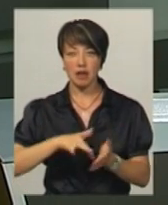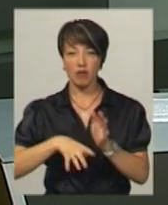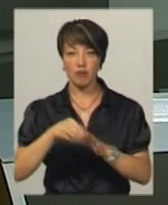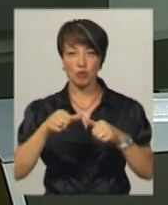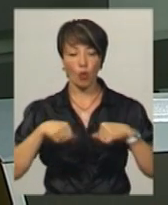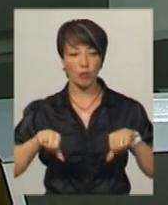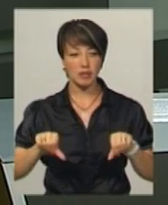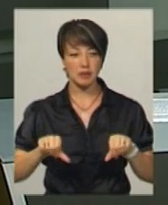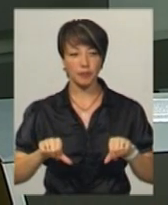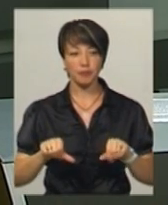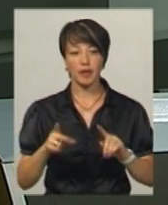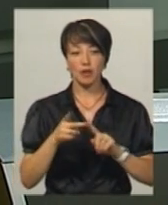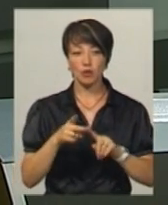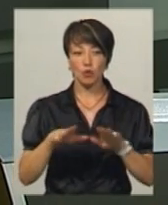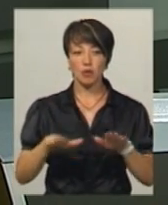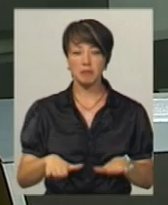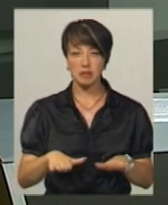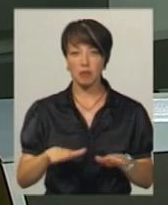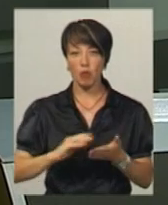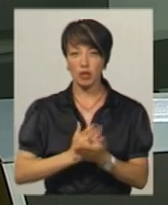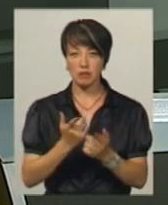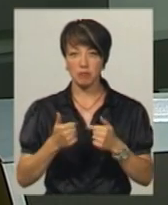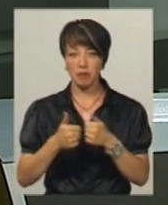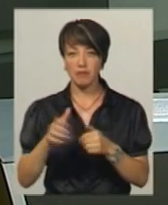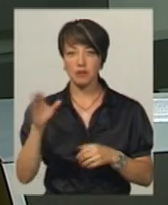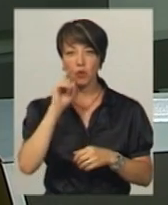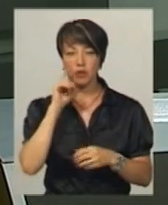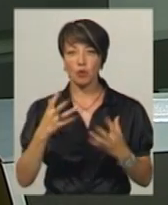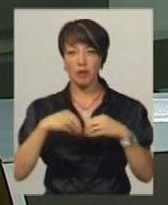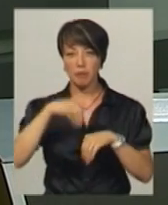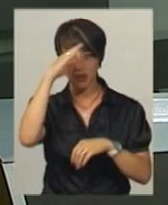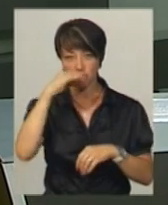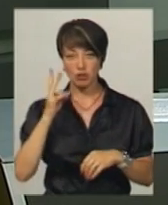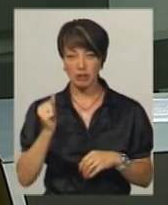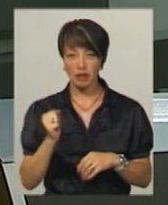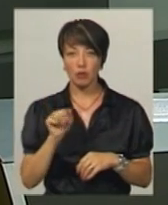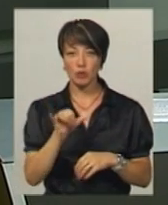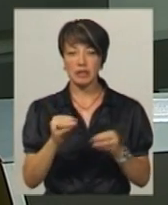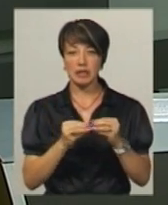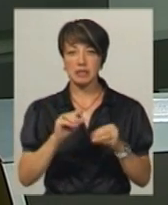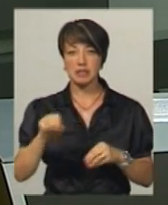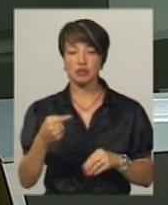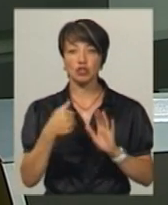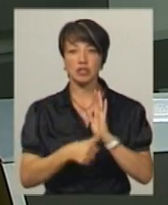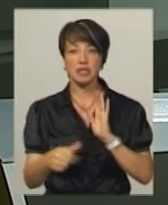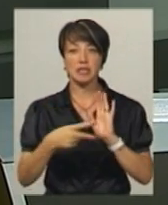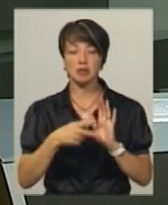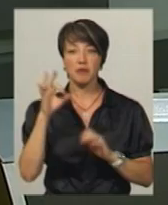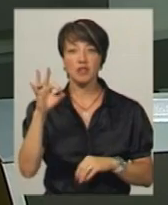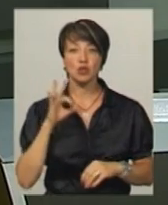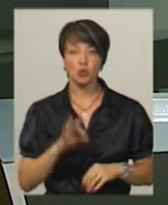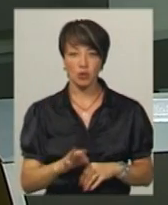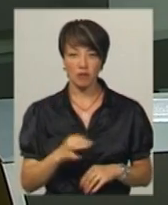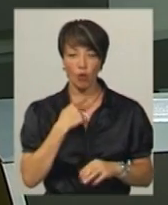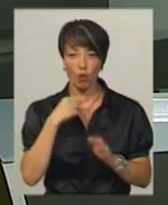виборчої комісії. Друге місце у політичній партії – Всеукраїнське об'єднання «Батьківщина». У них 10,67%